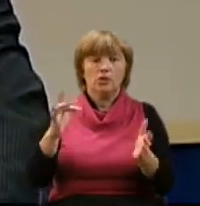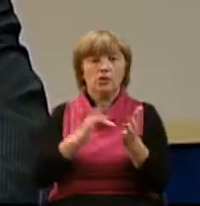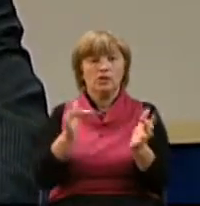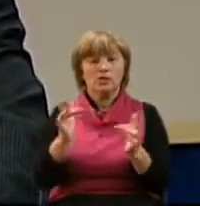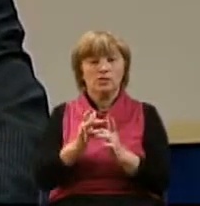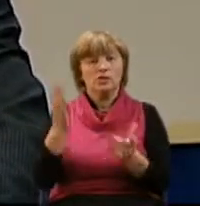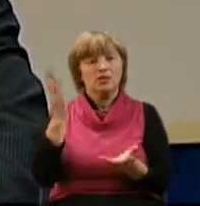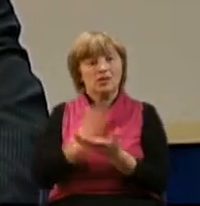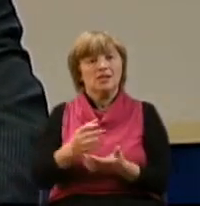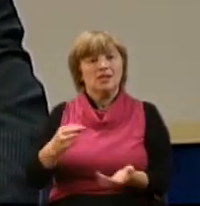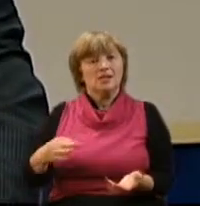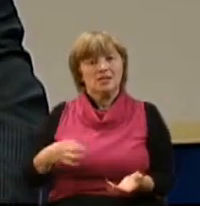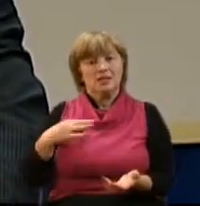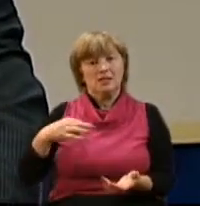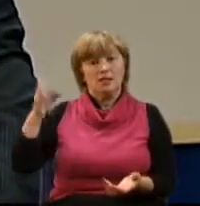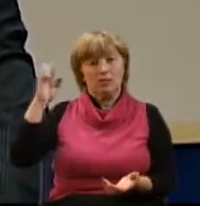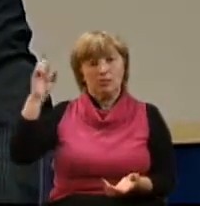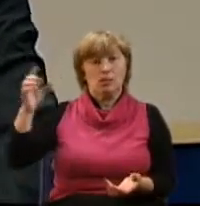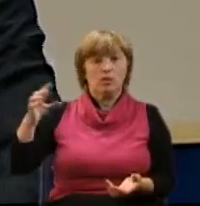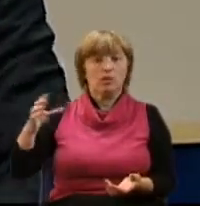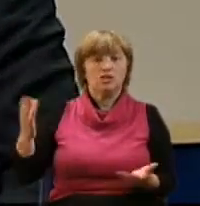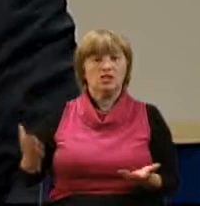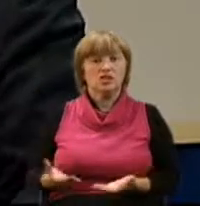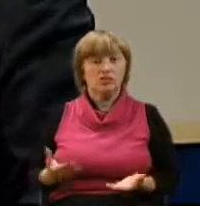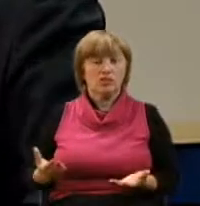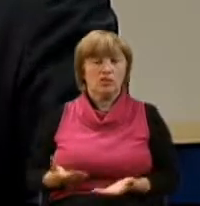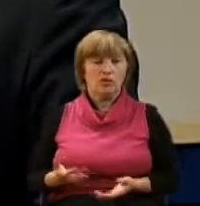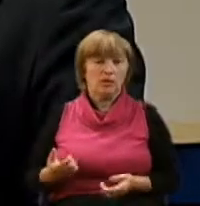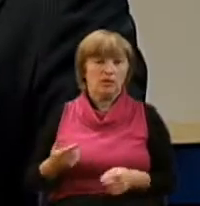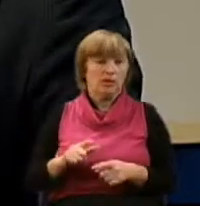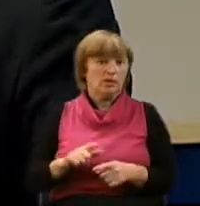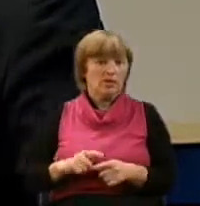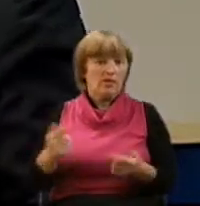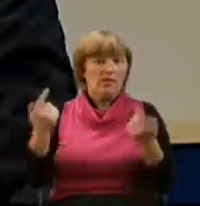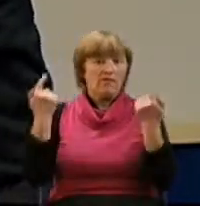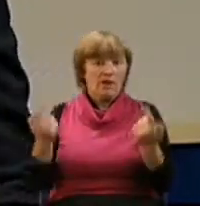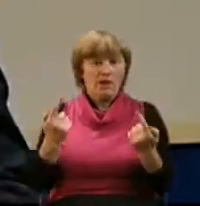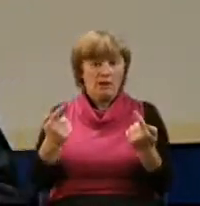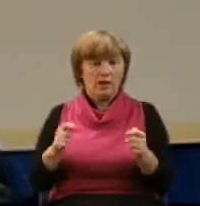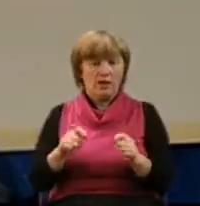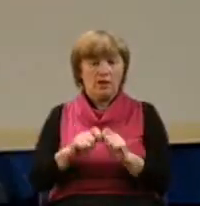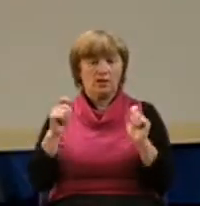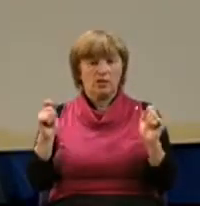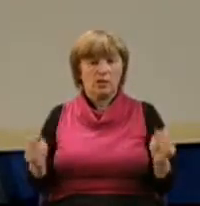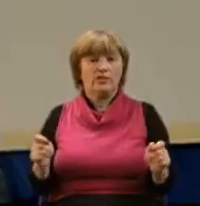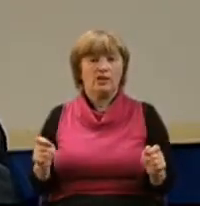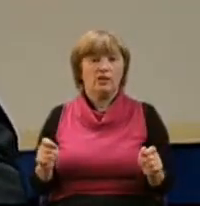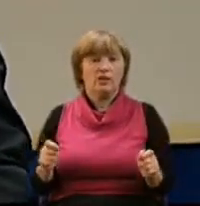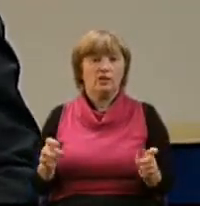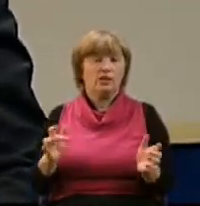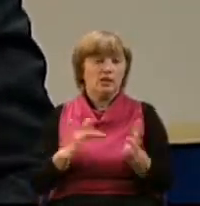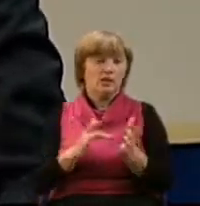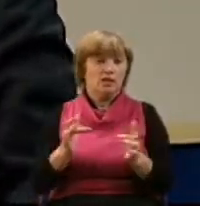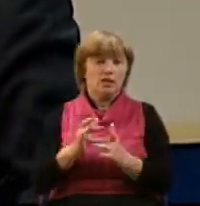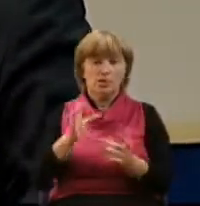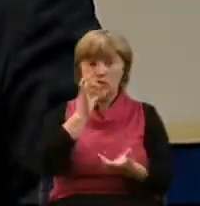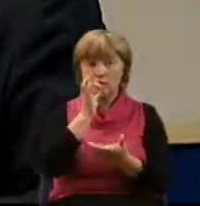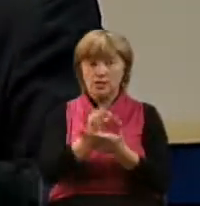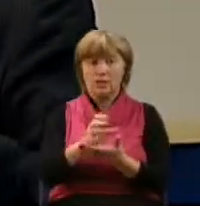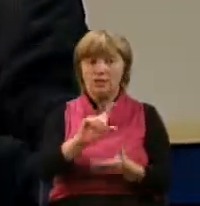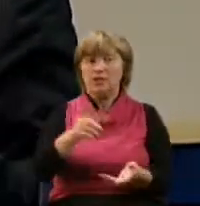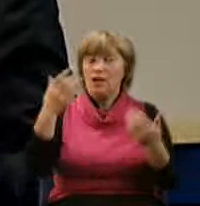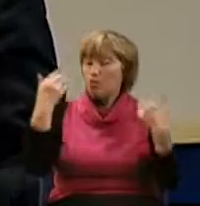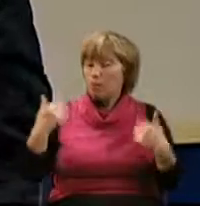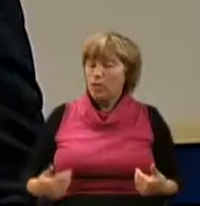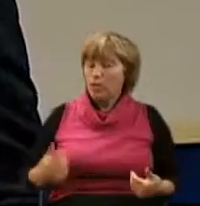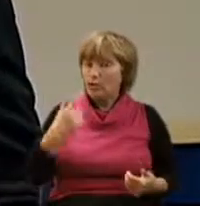Бога Живого. Это действительно великое откровение. И Иисус сказал Петру, что не